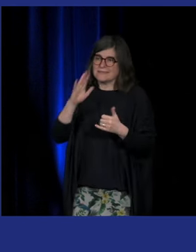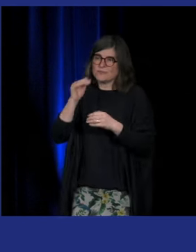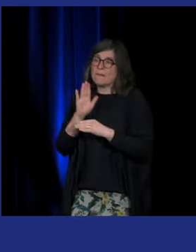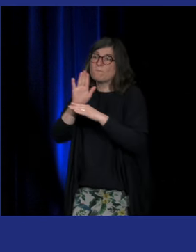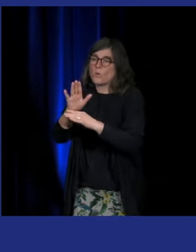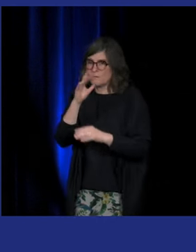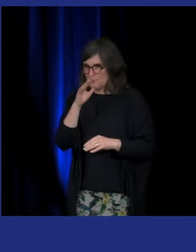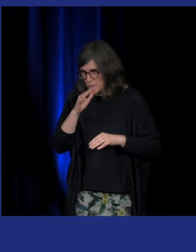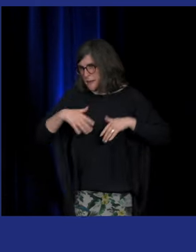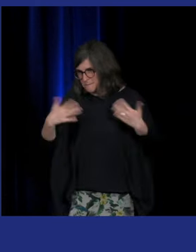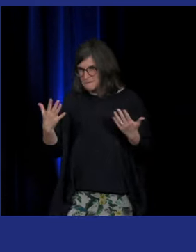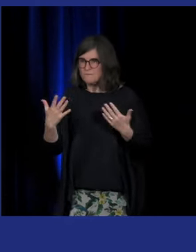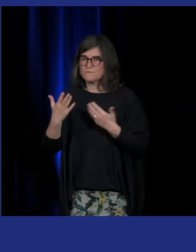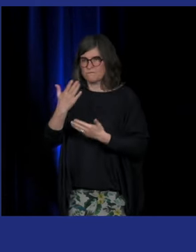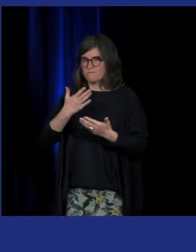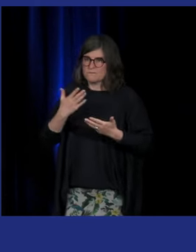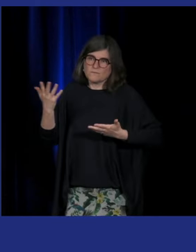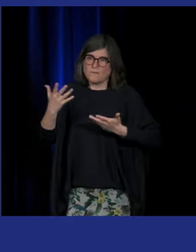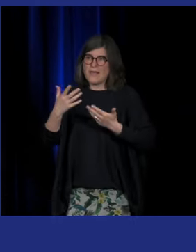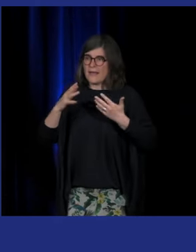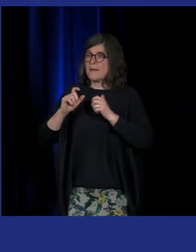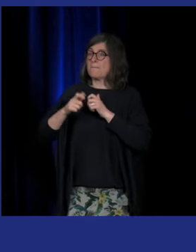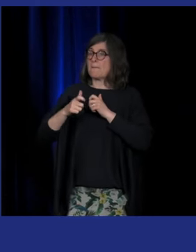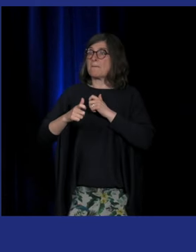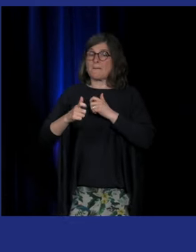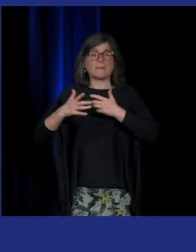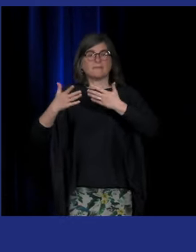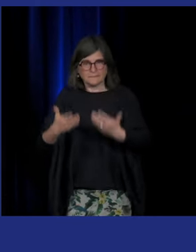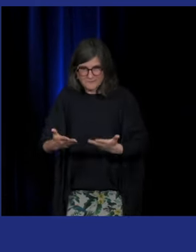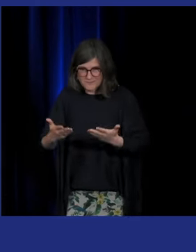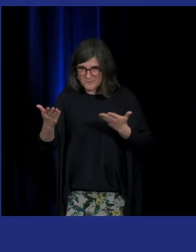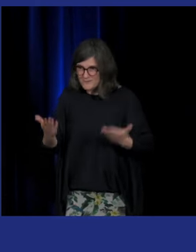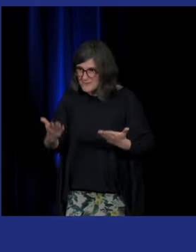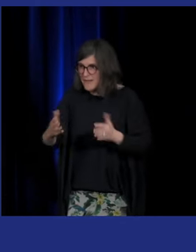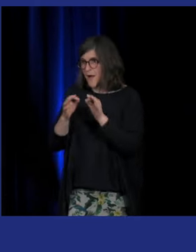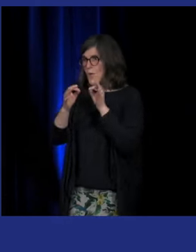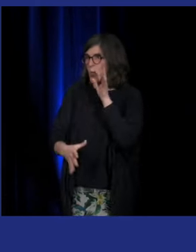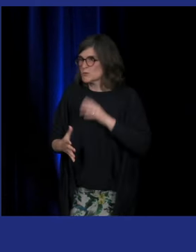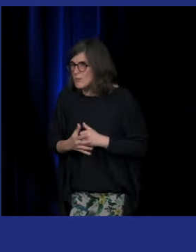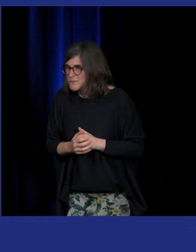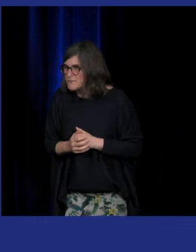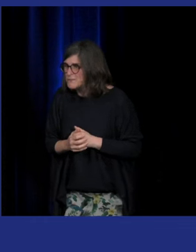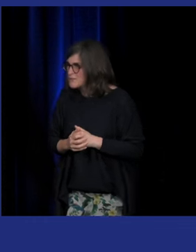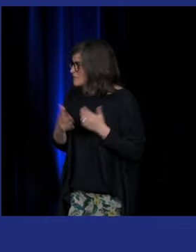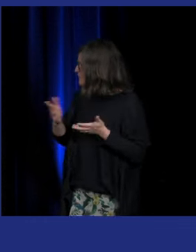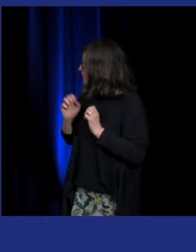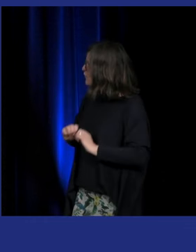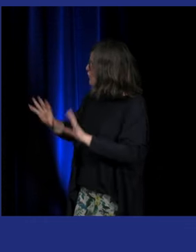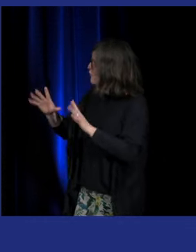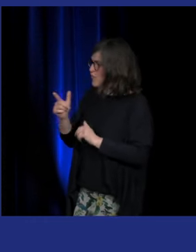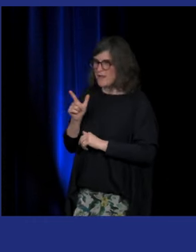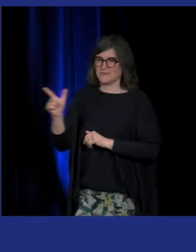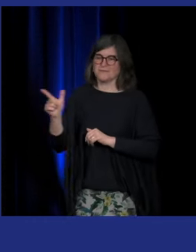montre pas et voilà et donc on va arriver à les conclusions voilà je vous laisse